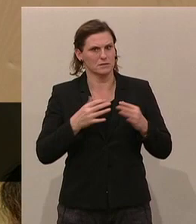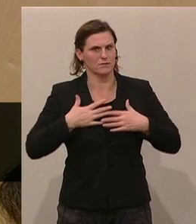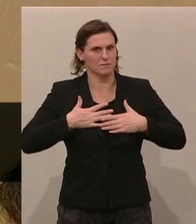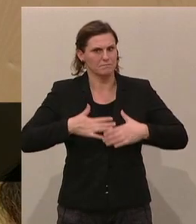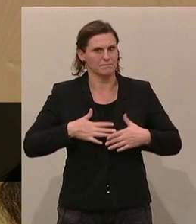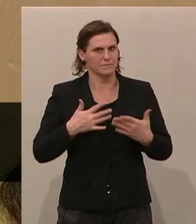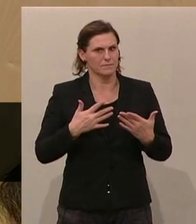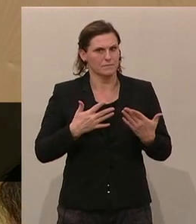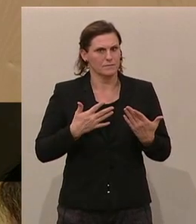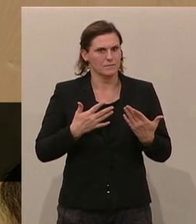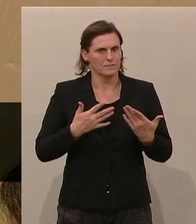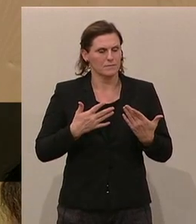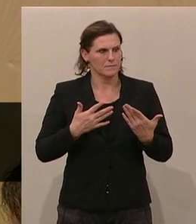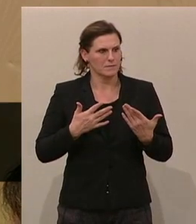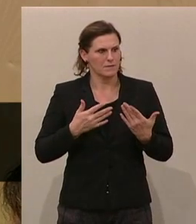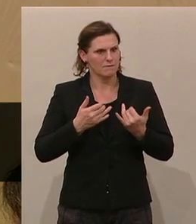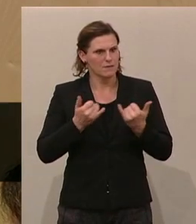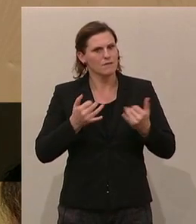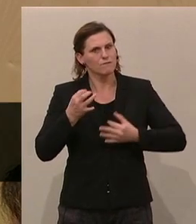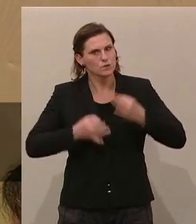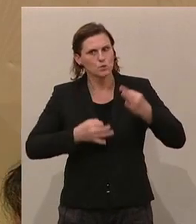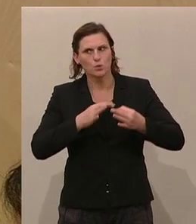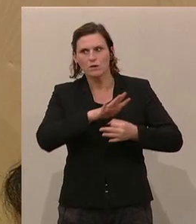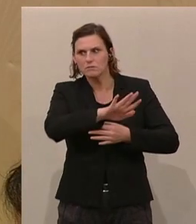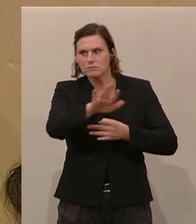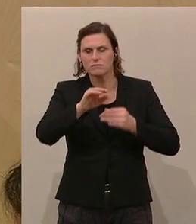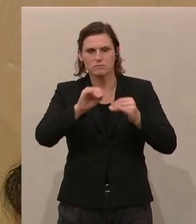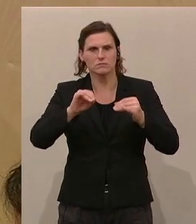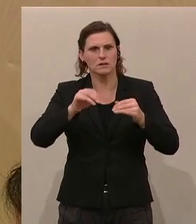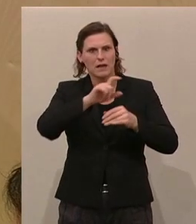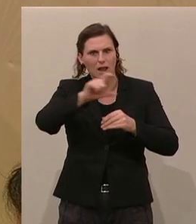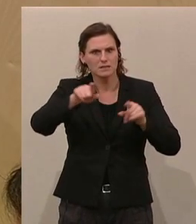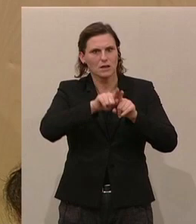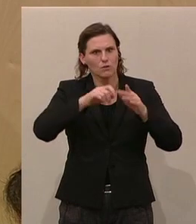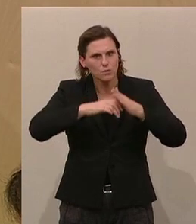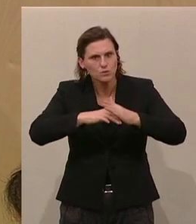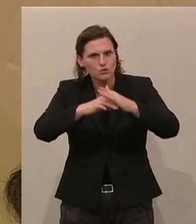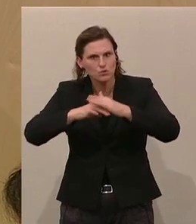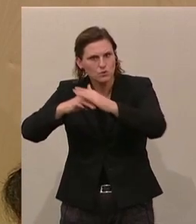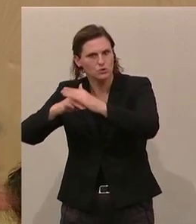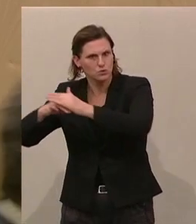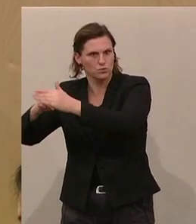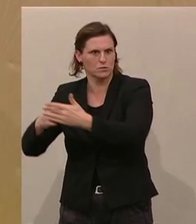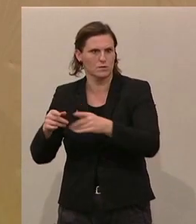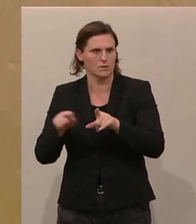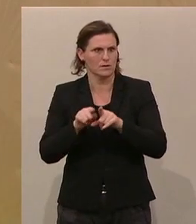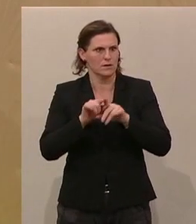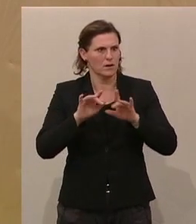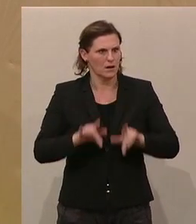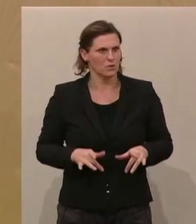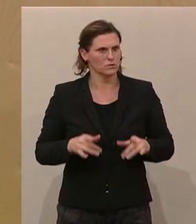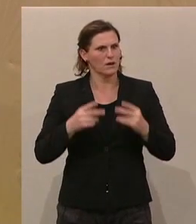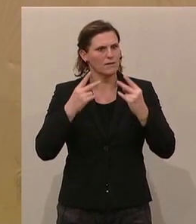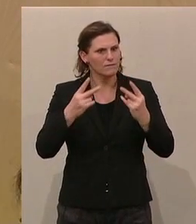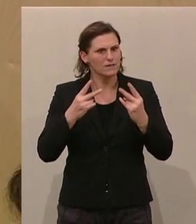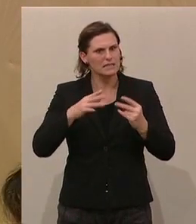Gewissen macht. Und dabei werden wir versuchen, Sie da draußen in den Klassenzimmern auch entsprechend zu unterstützen. Auf der anderen Seite geht es